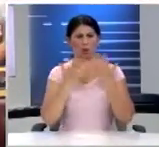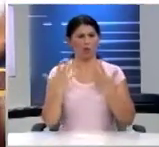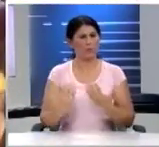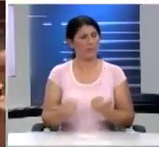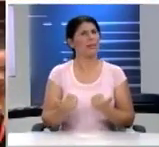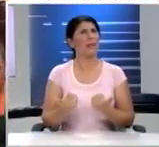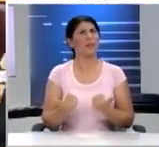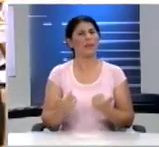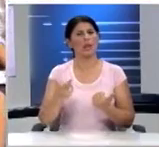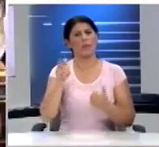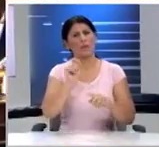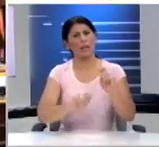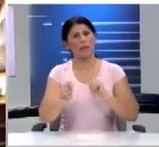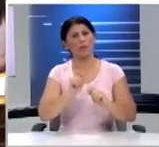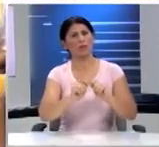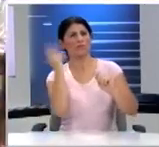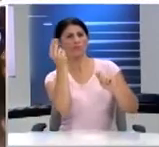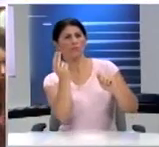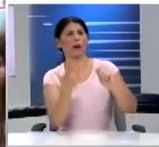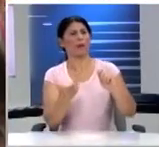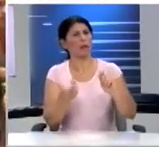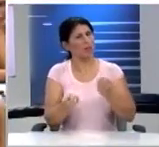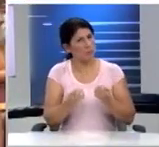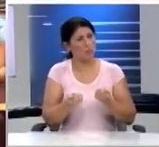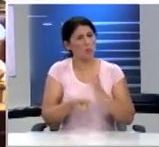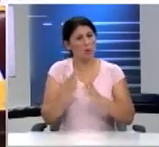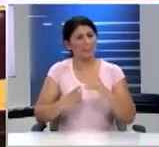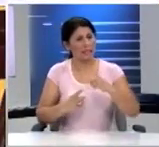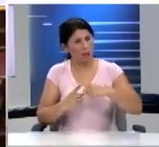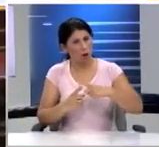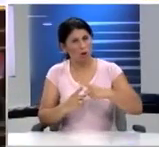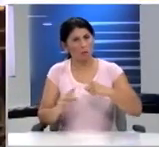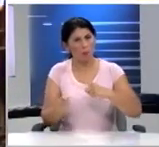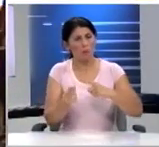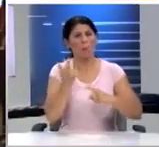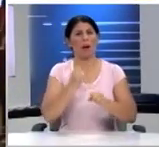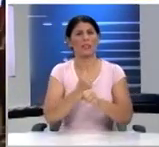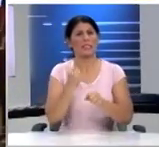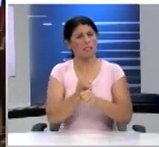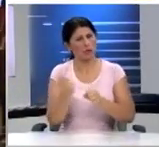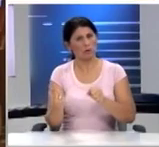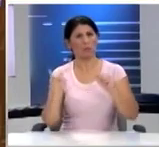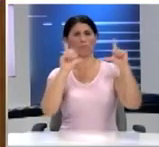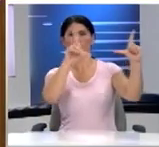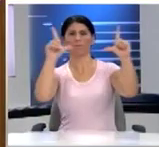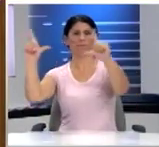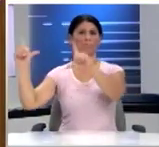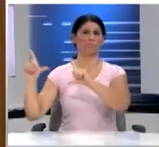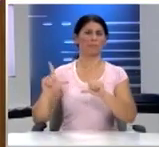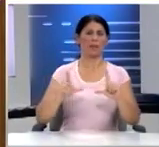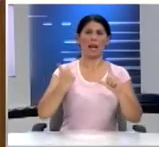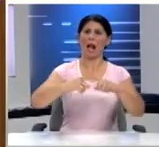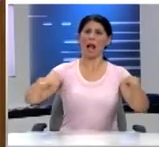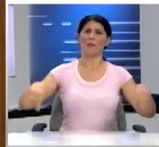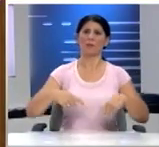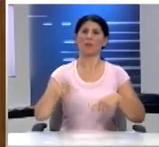των μαθητών με την αξιοποίηση των νέων τεχνολογιών που θα έχουν προκύψει κατά τις δραστηριότητές τους Τέταρτον,